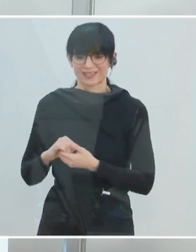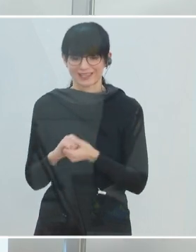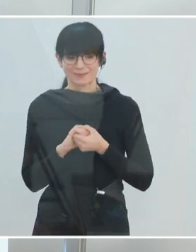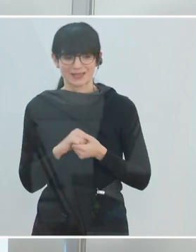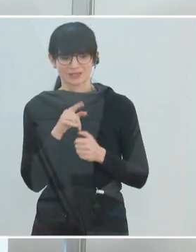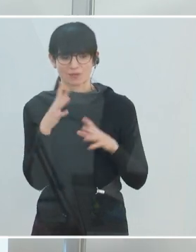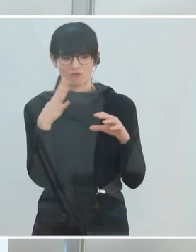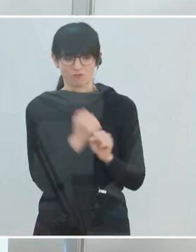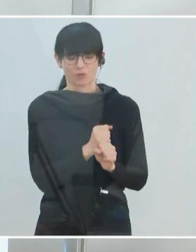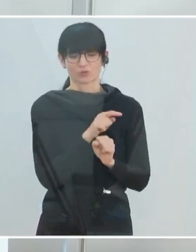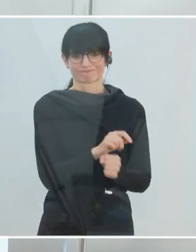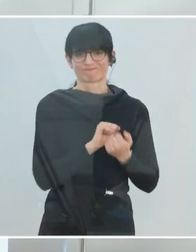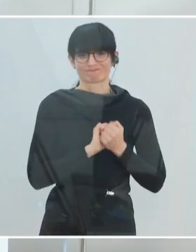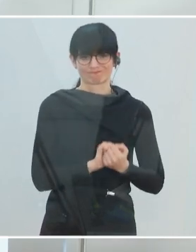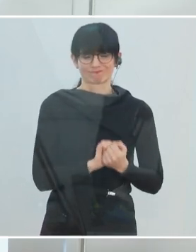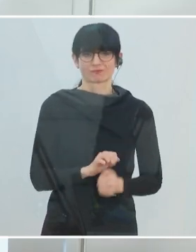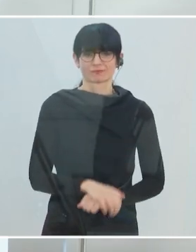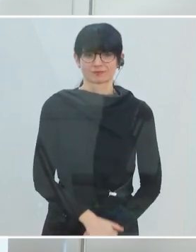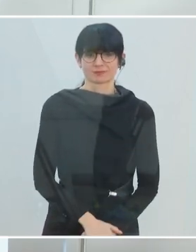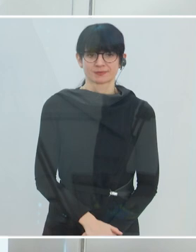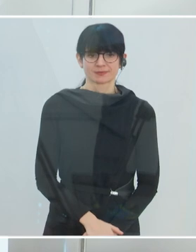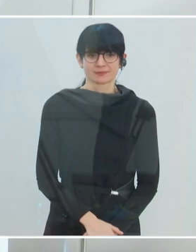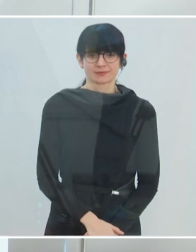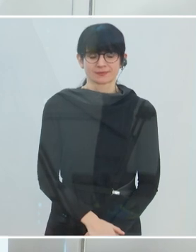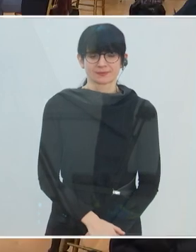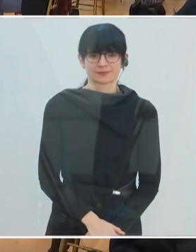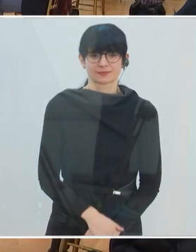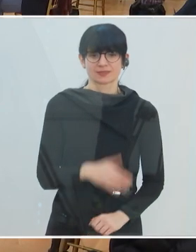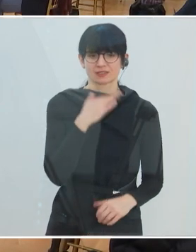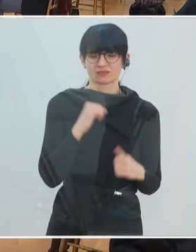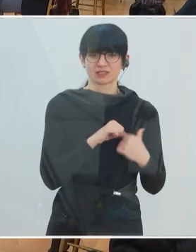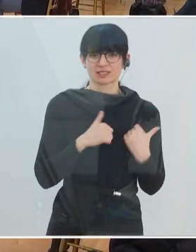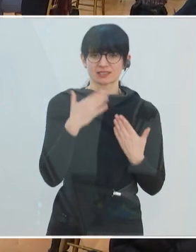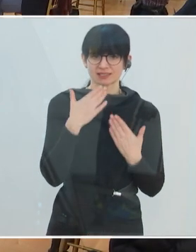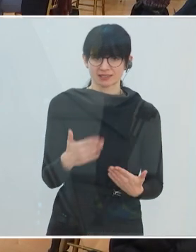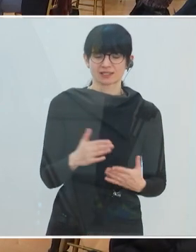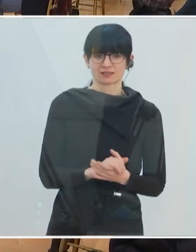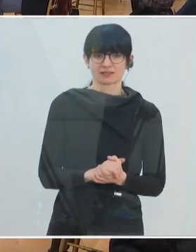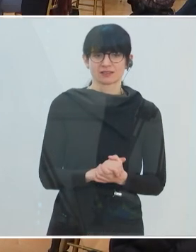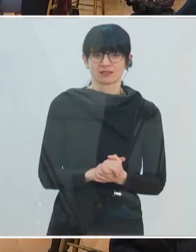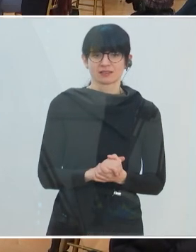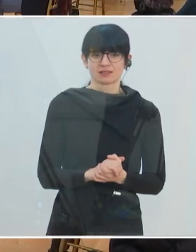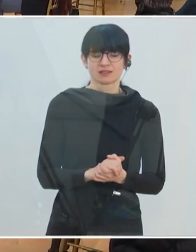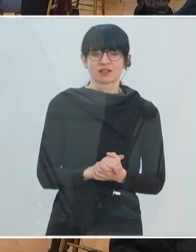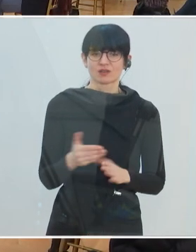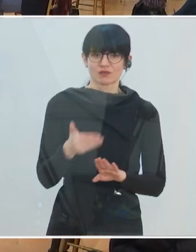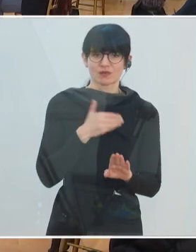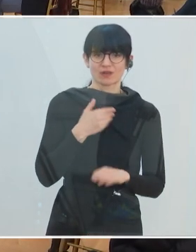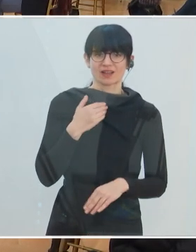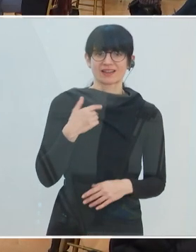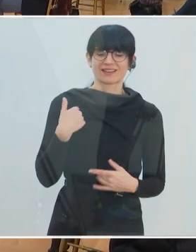Gesellschaft, damit wir da gut durchkommen. Vielen herzlichen Dank. Ich bedanke mich auch, weil ich sie vorher vergessen habe,